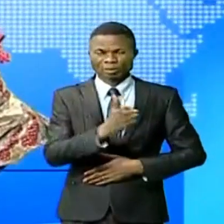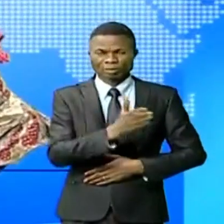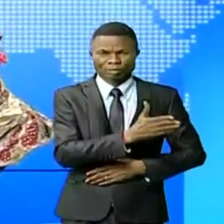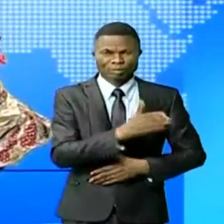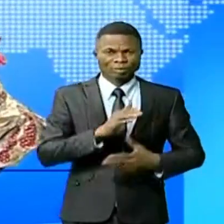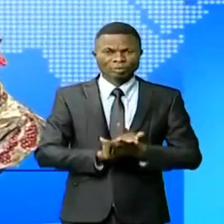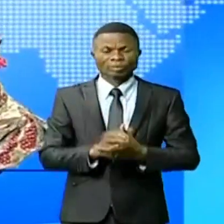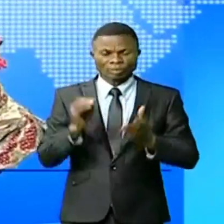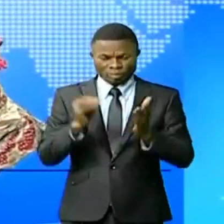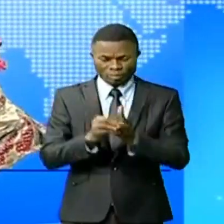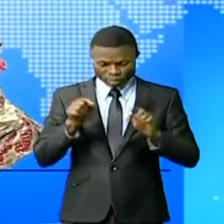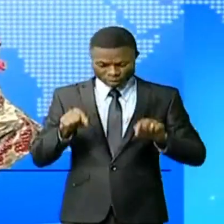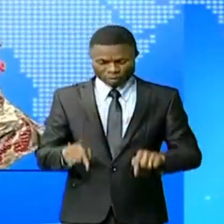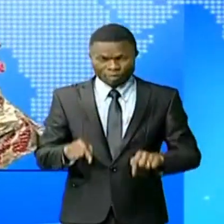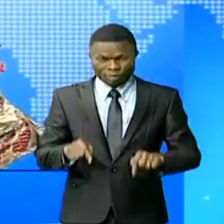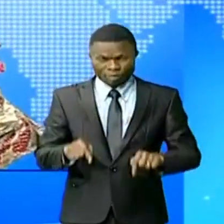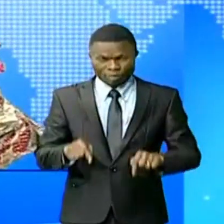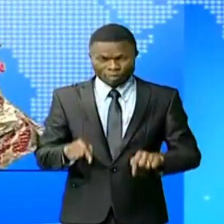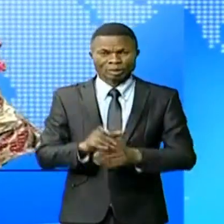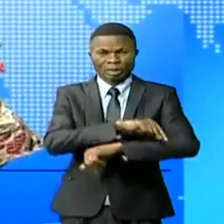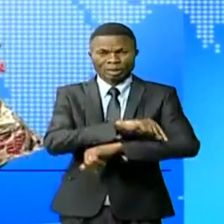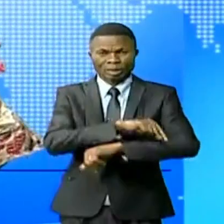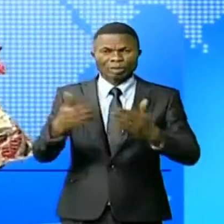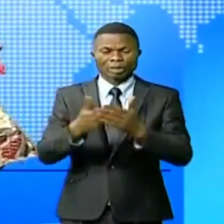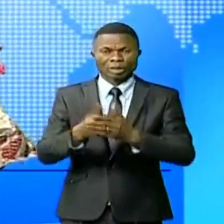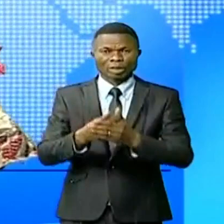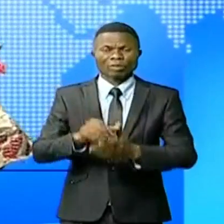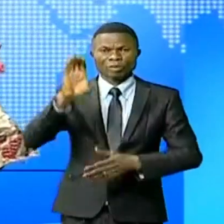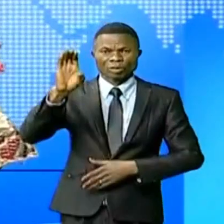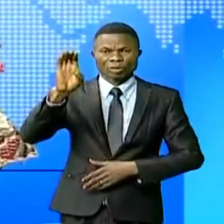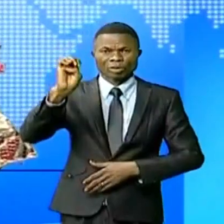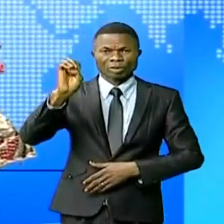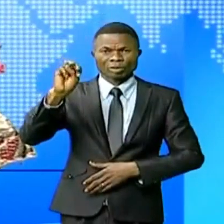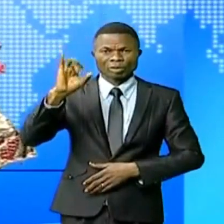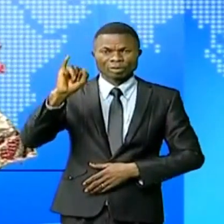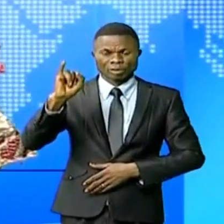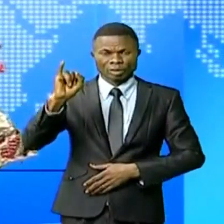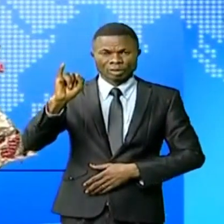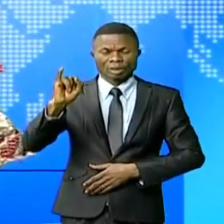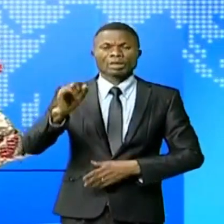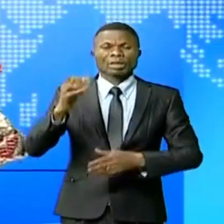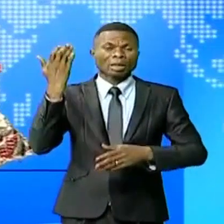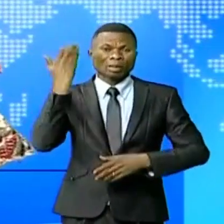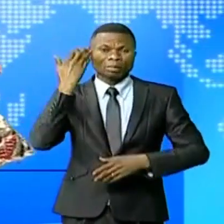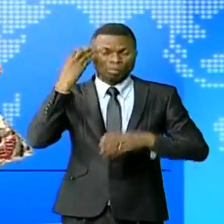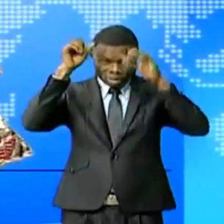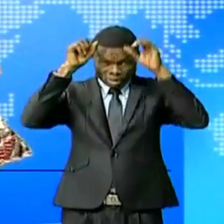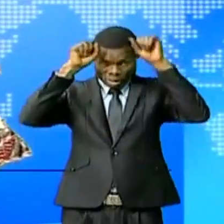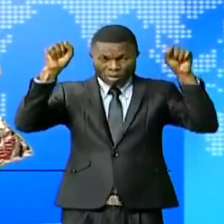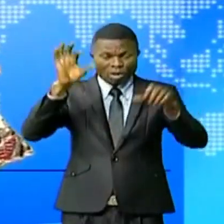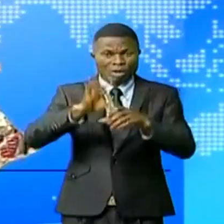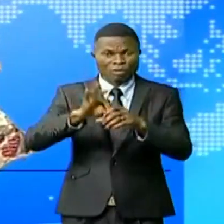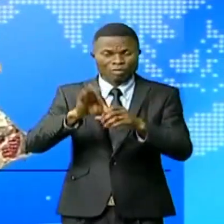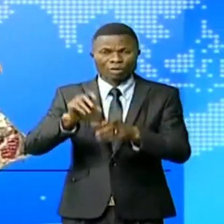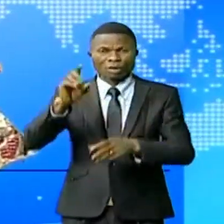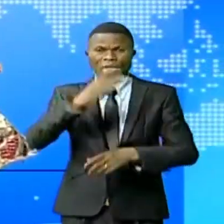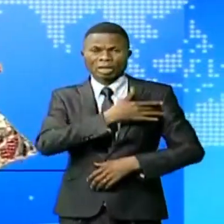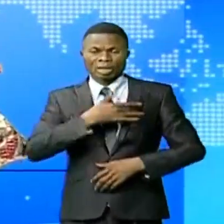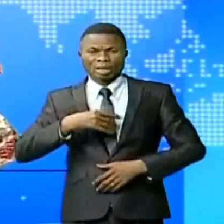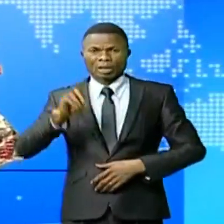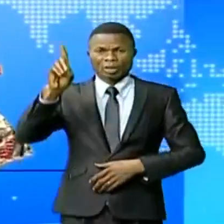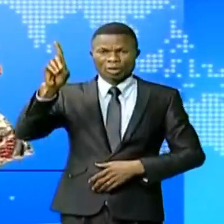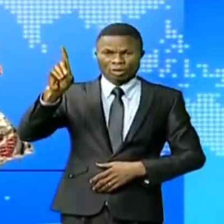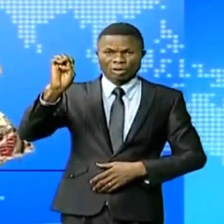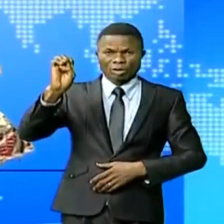C'est encore aujourd'hui que le nouveau bureau de la CENI, qui sera dirigé par Déni Kadima, a pris officiellement ses fonctions